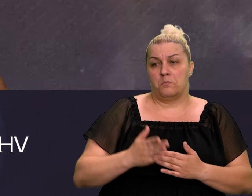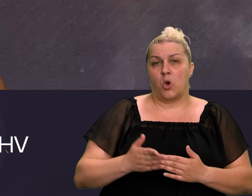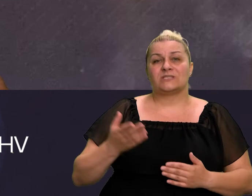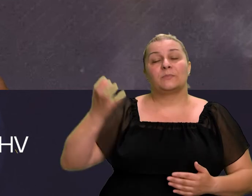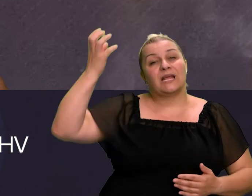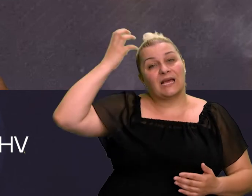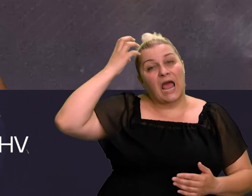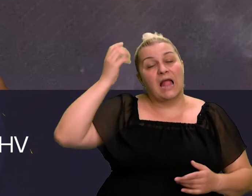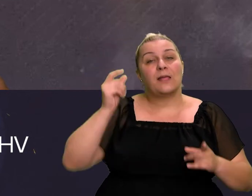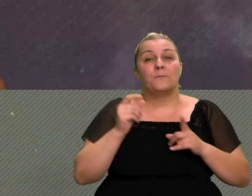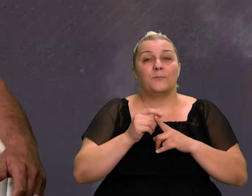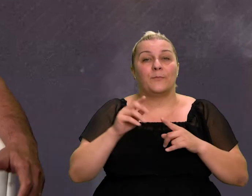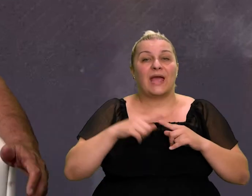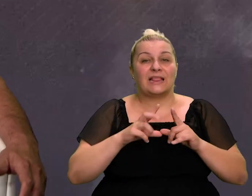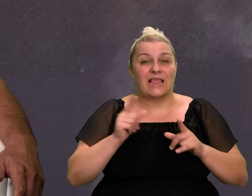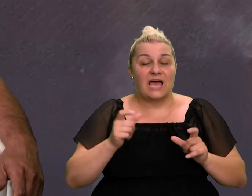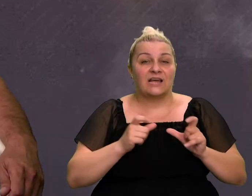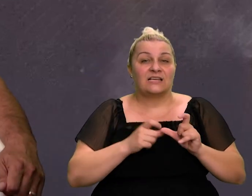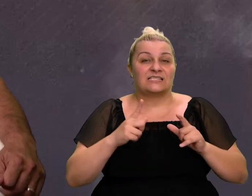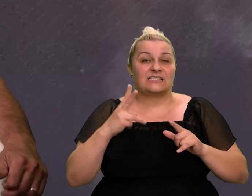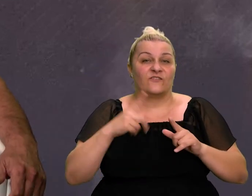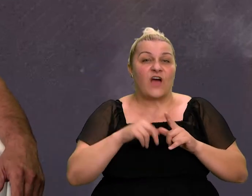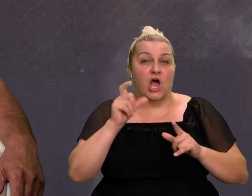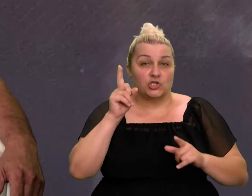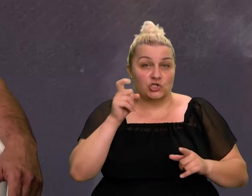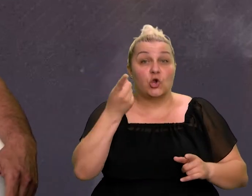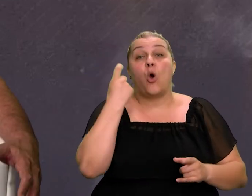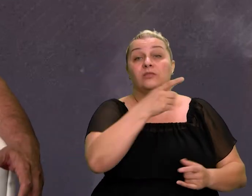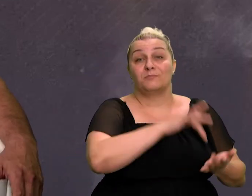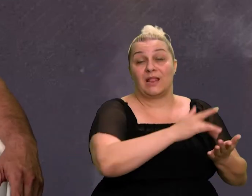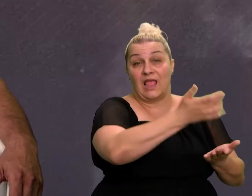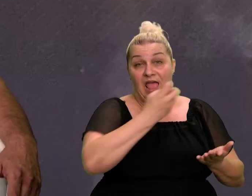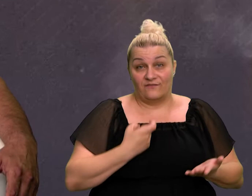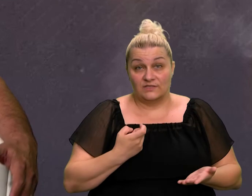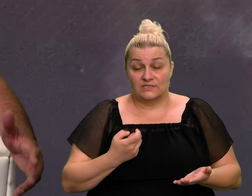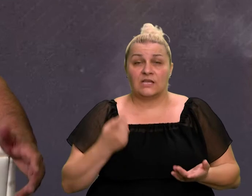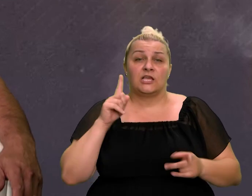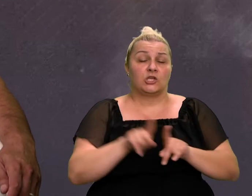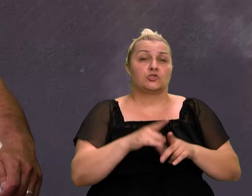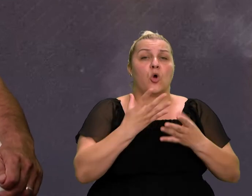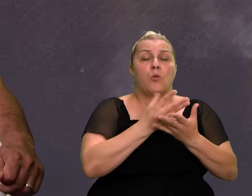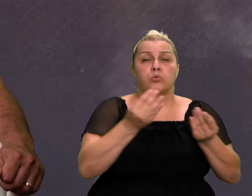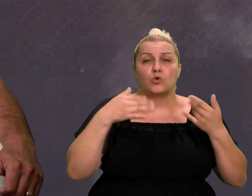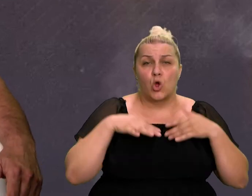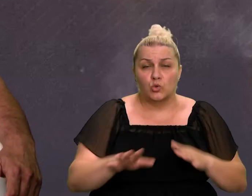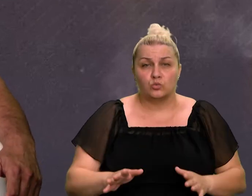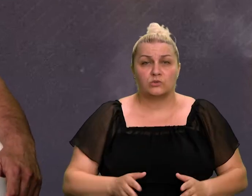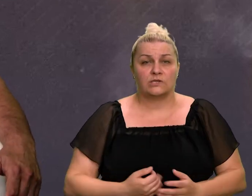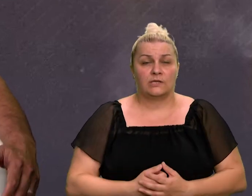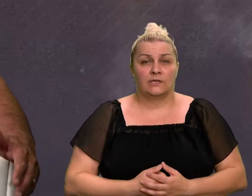kraj, Petar Svačić je Smiljevaca, imao mi puno ljudi koji su dopreni puno, evo, sad bih reka,